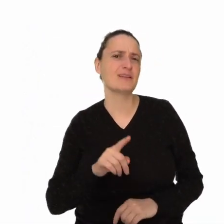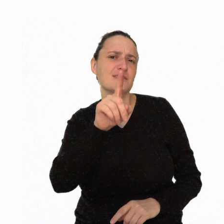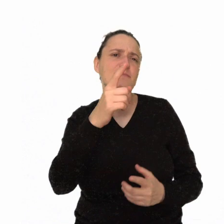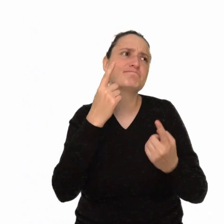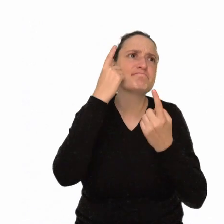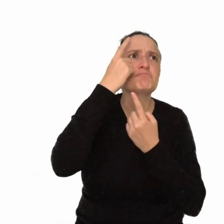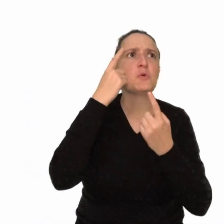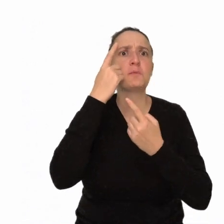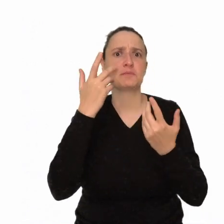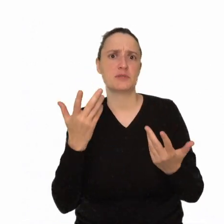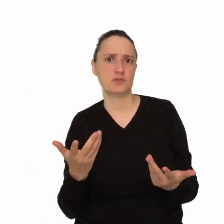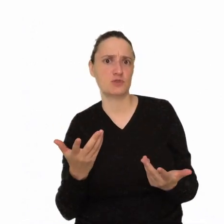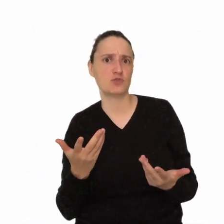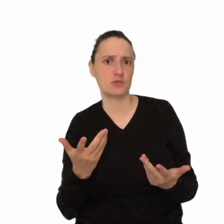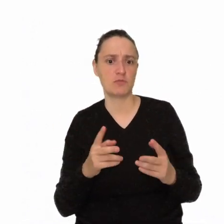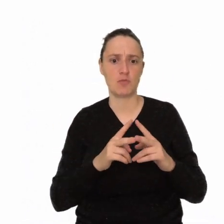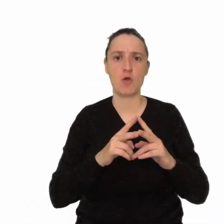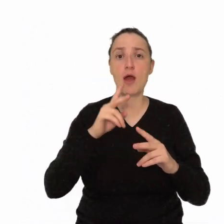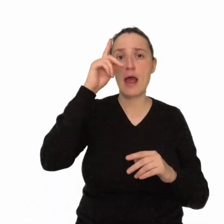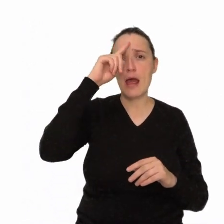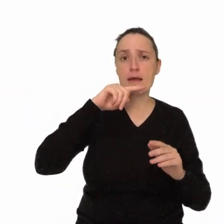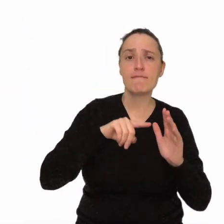była zdobywana przez Ciebie wiedza.